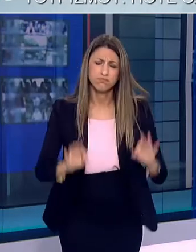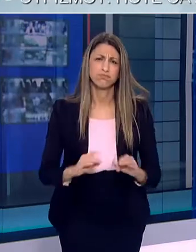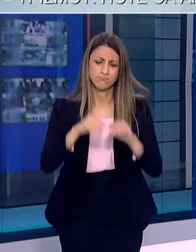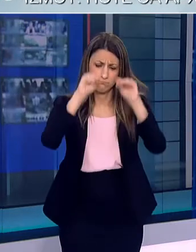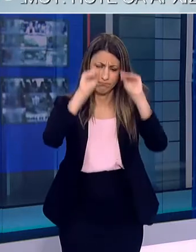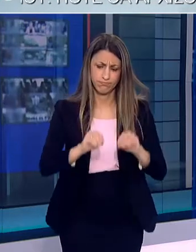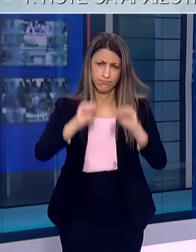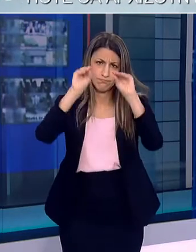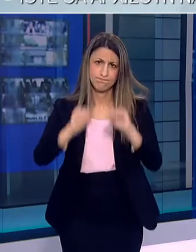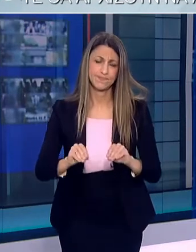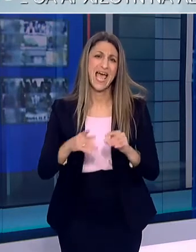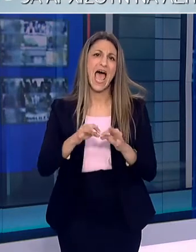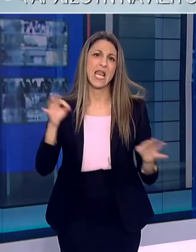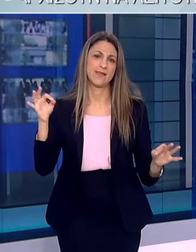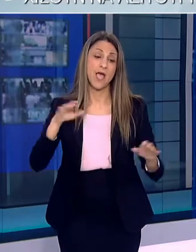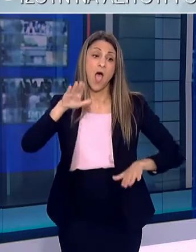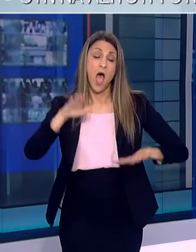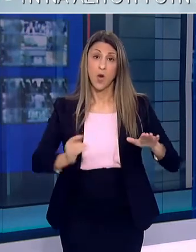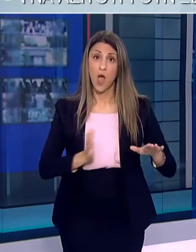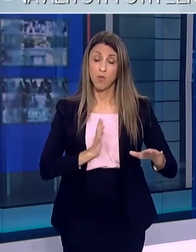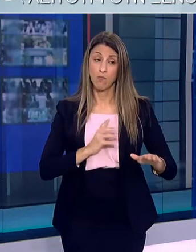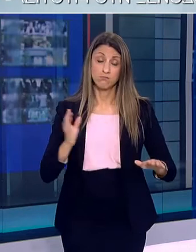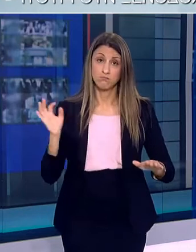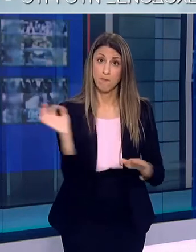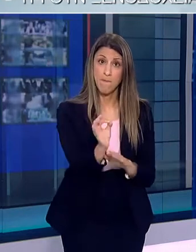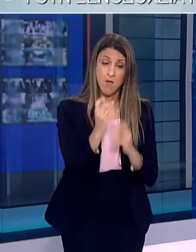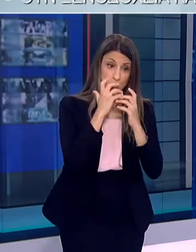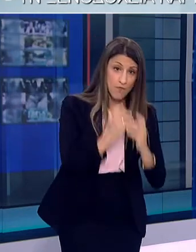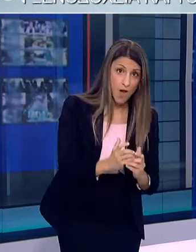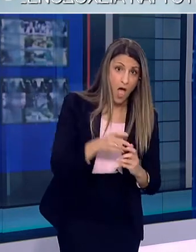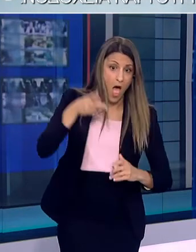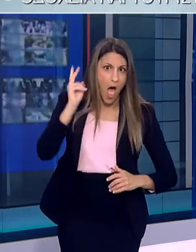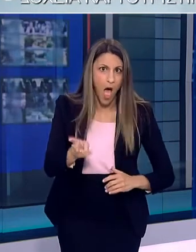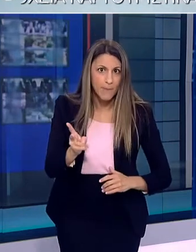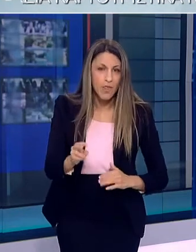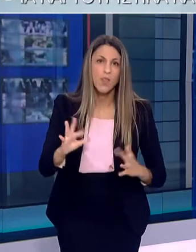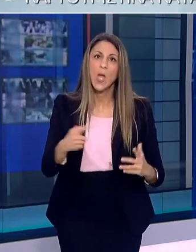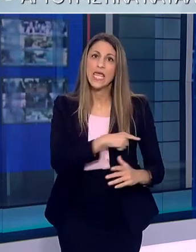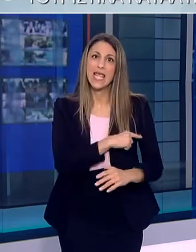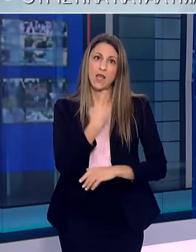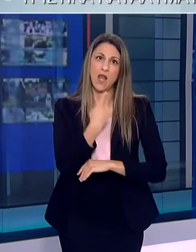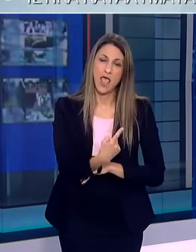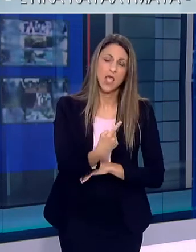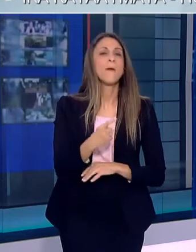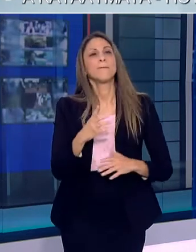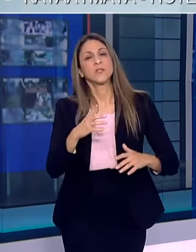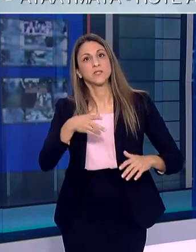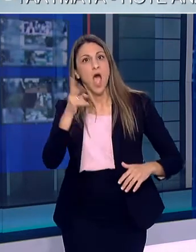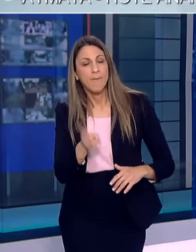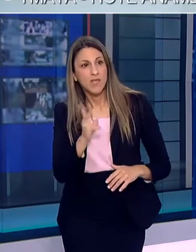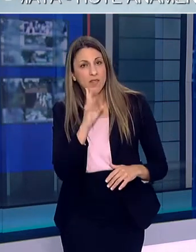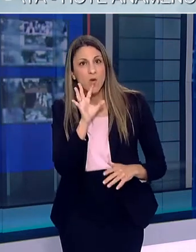-19 αναλόγως σοβαρότητας κατάστασης δηλαδή αν ο κίνδυνος κρίνεται από τους ειδικούς ως χαμηλός, μέτριος ή υψηλός